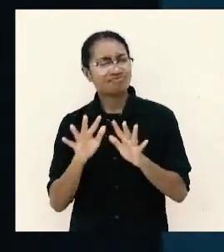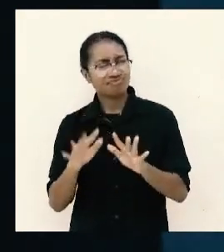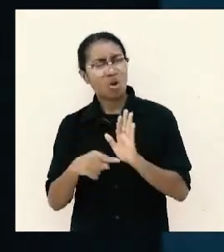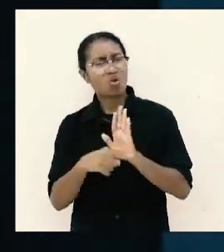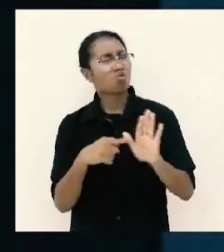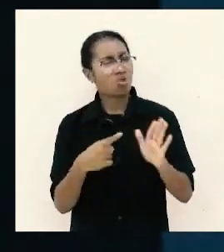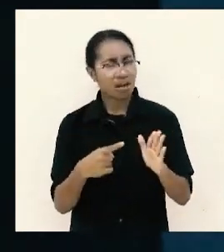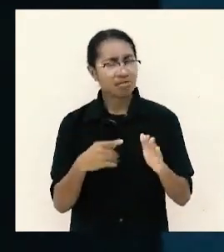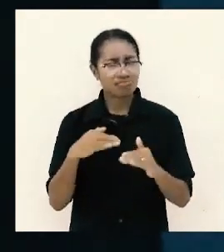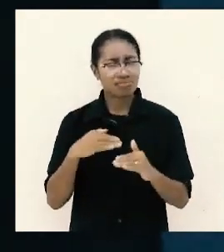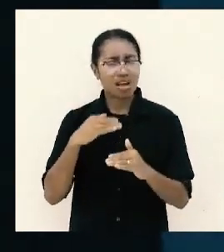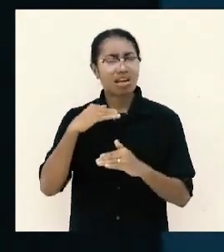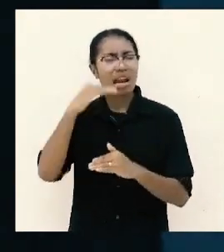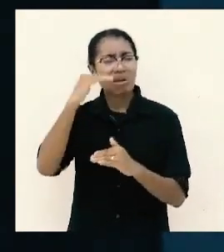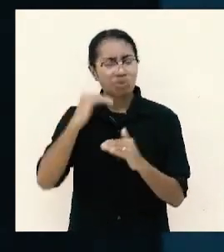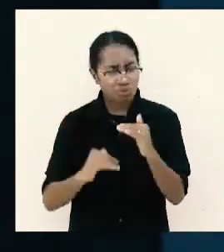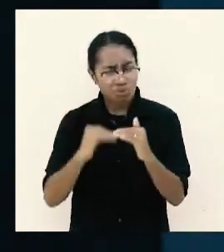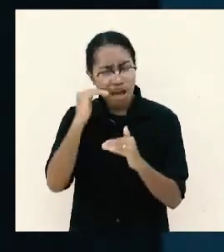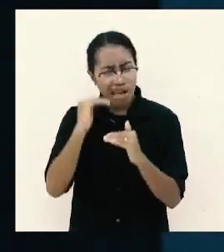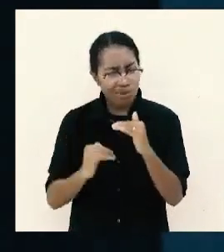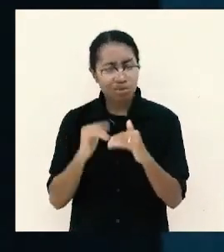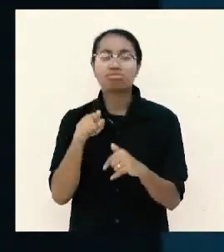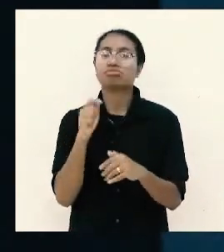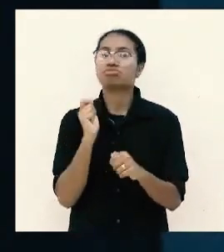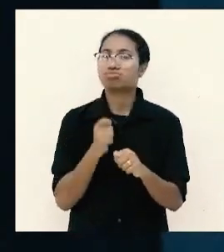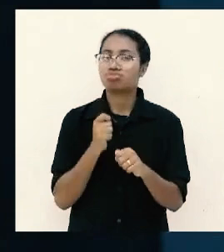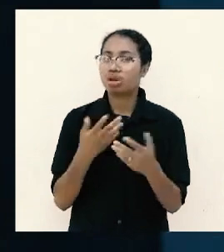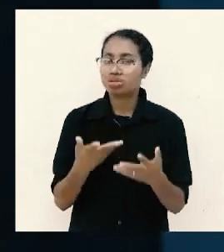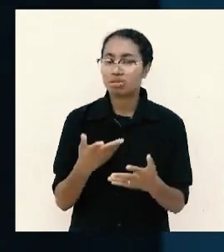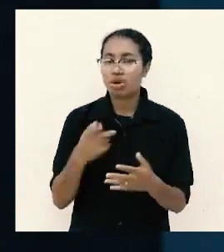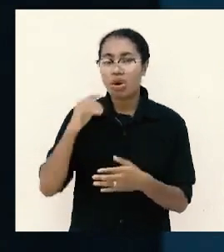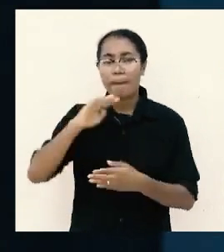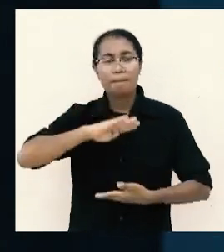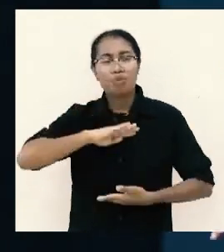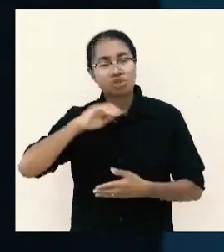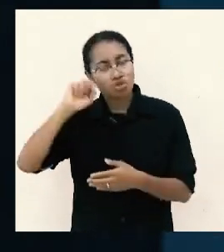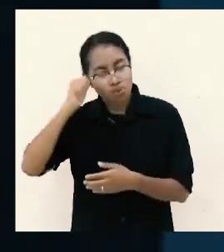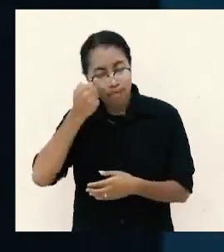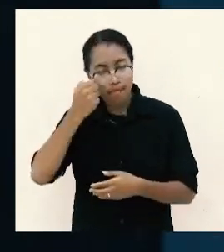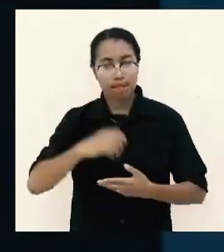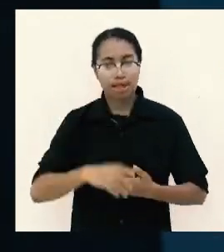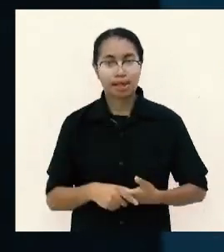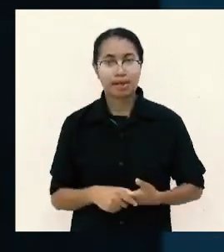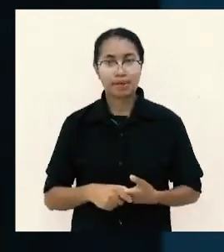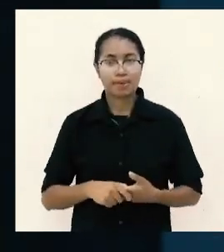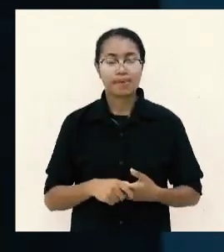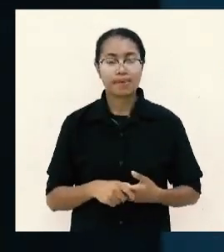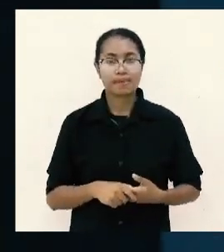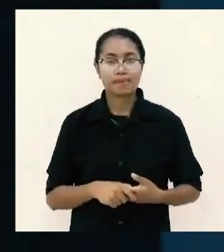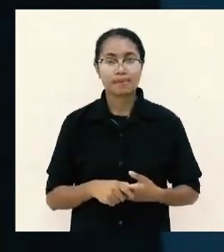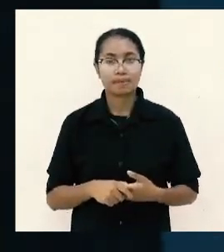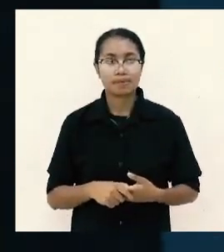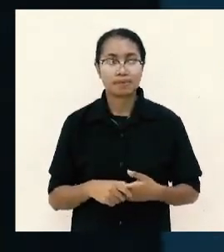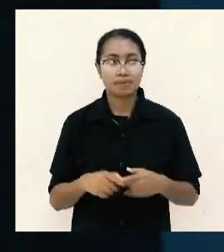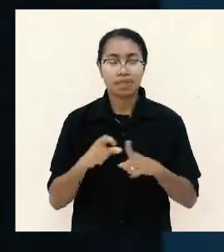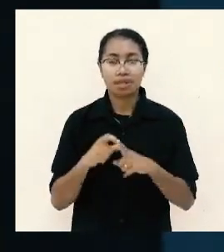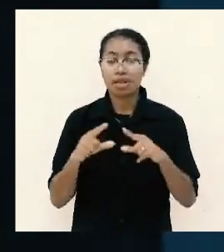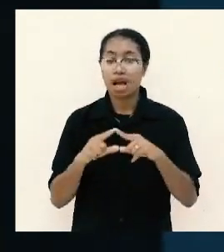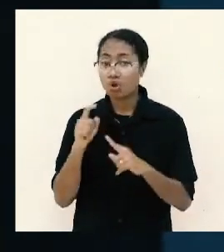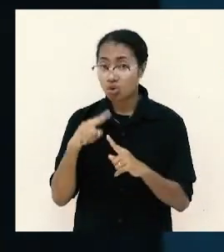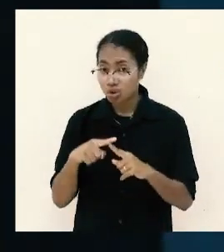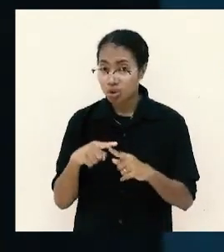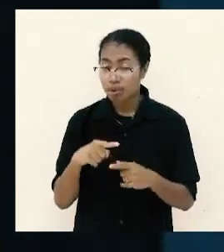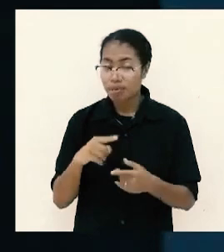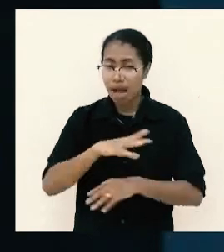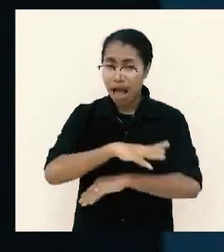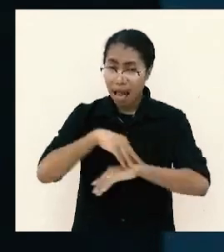keadaan seperti ini ini bikin untuk menjadi puas itu sukar Daud mengalami ini kadang